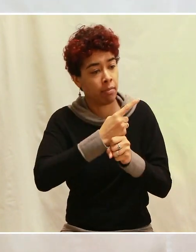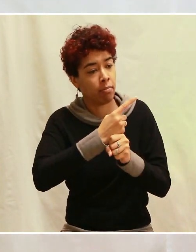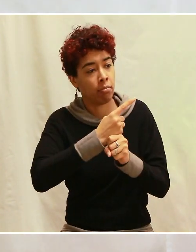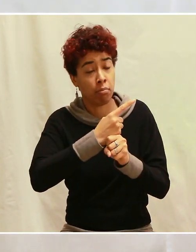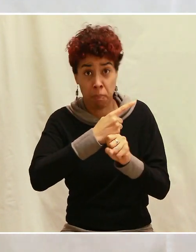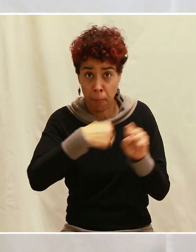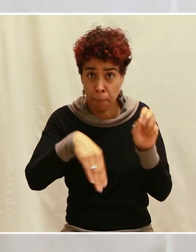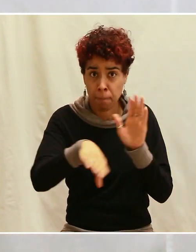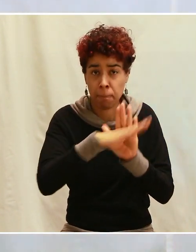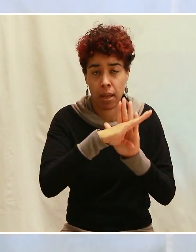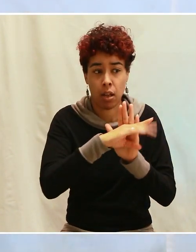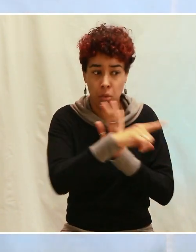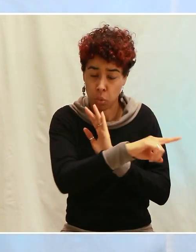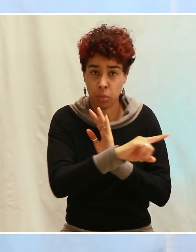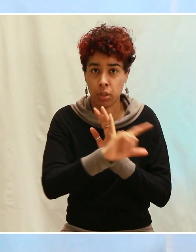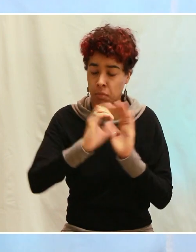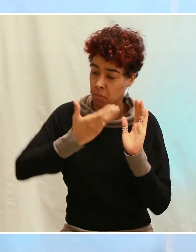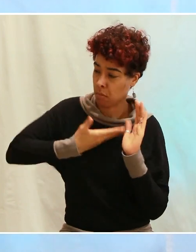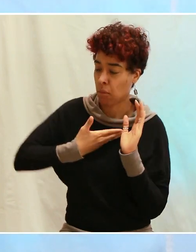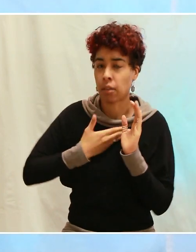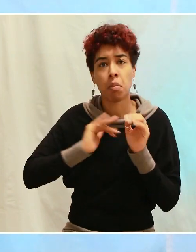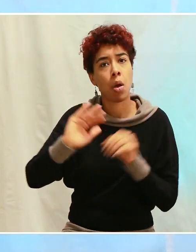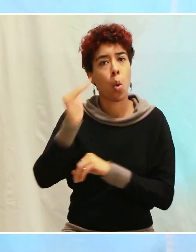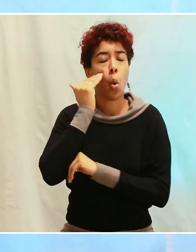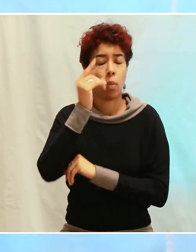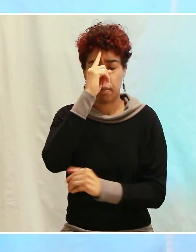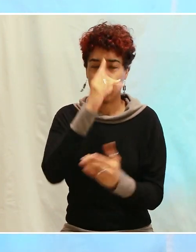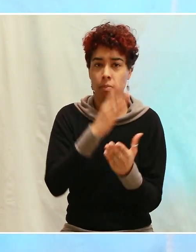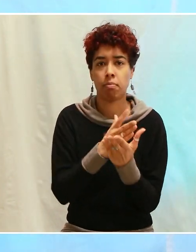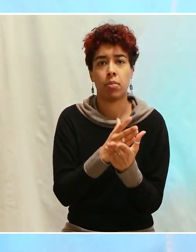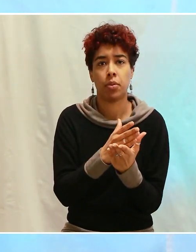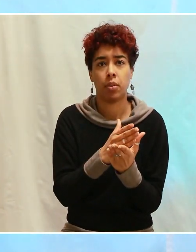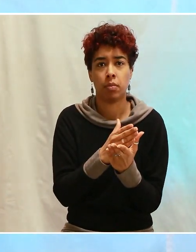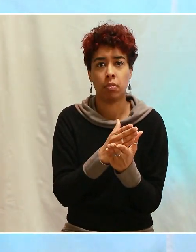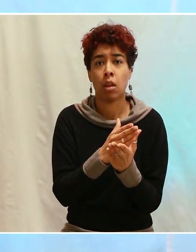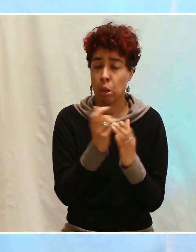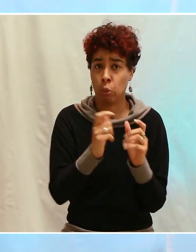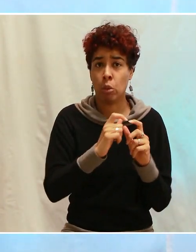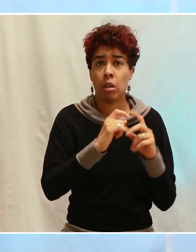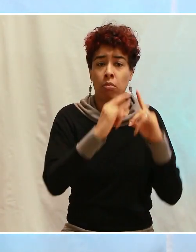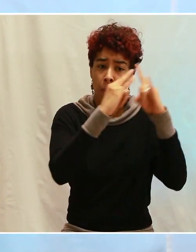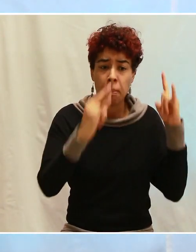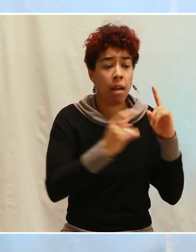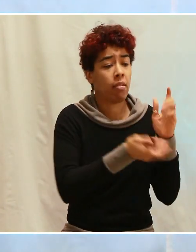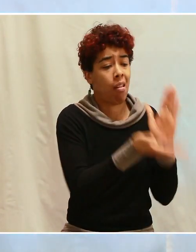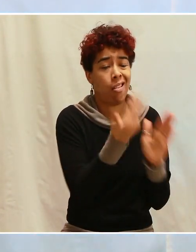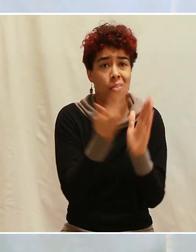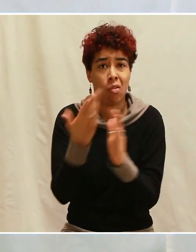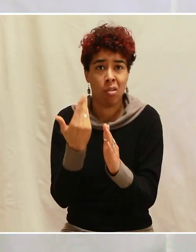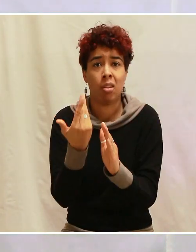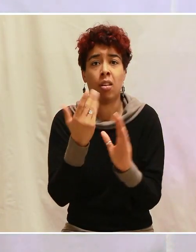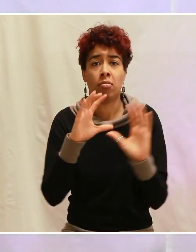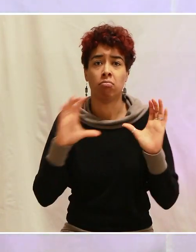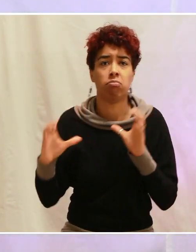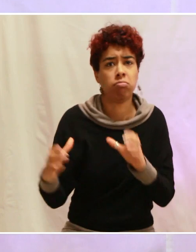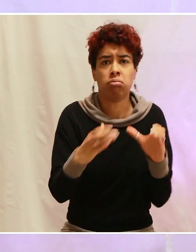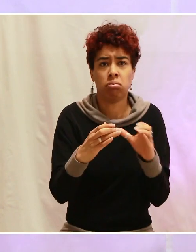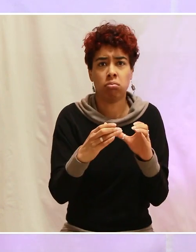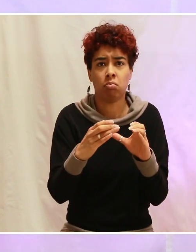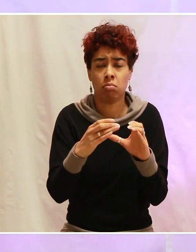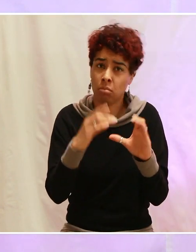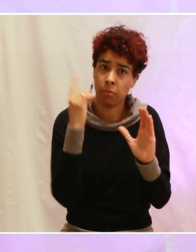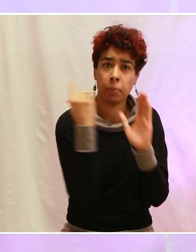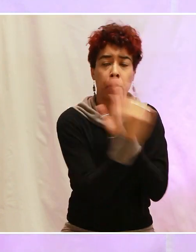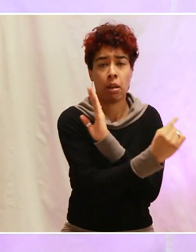il reçoit cela, il obéit par la foi et il se positionne, il lève le camp et il s'en va. Donc c'est un homme qui va